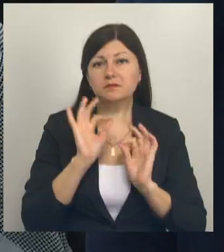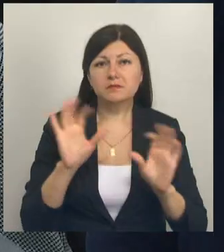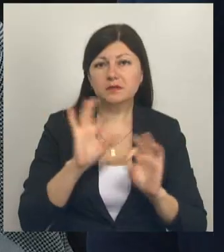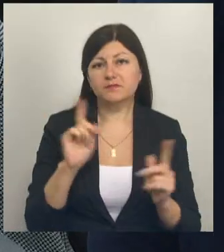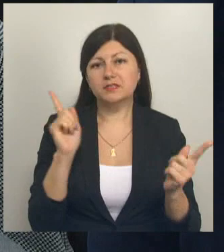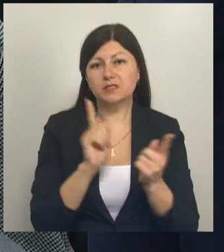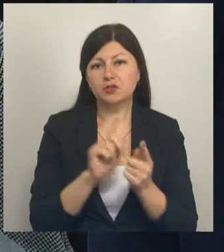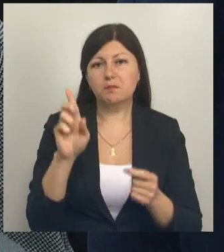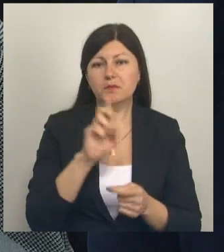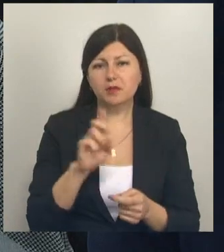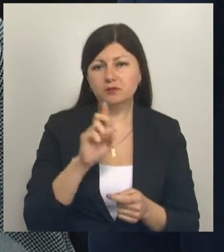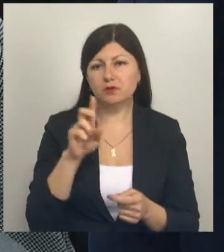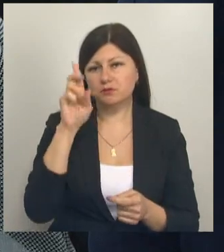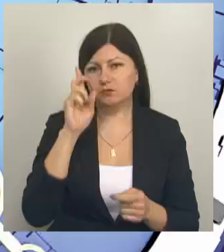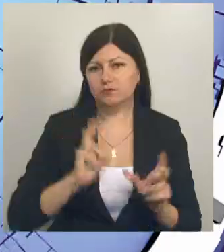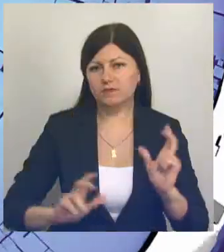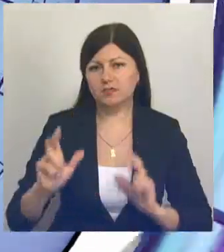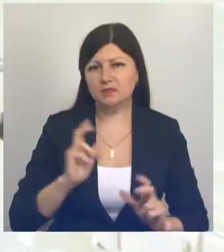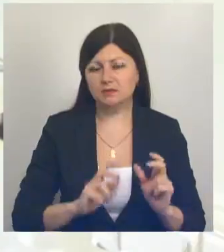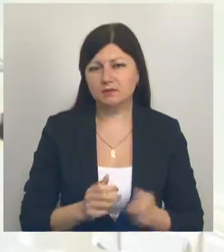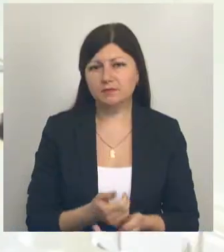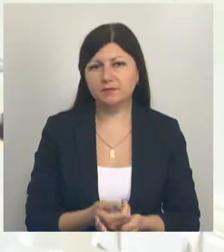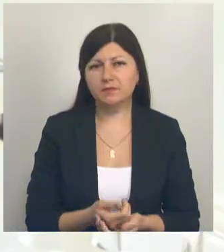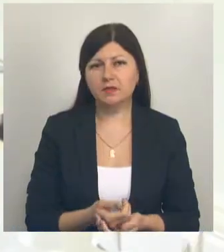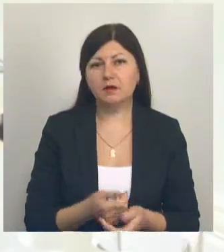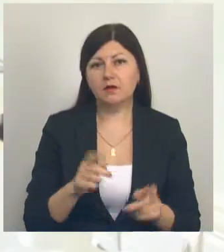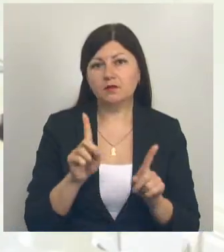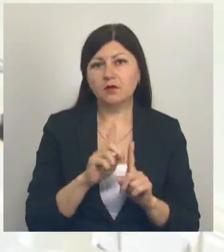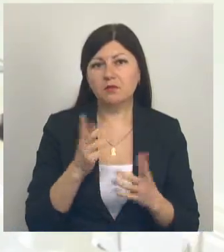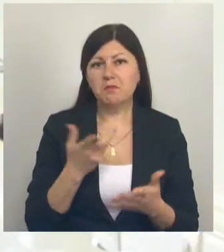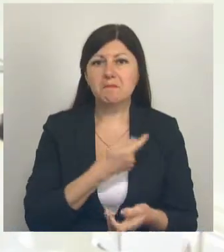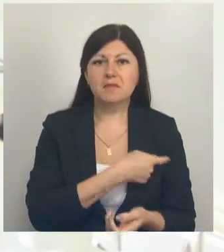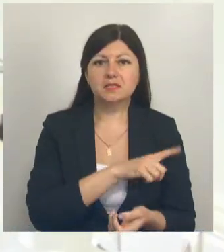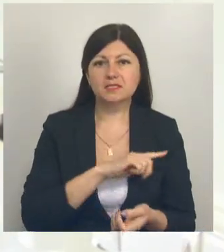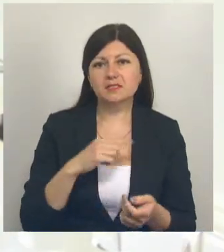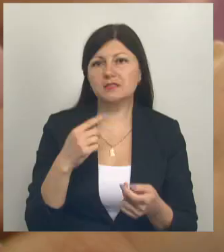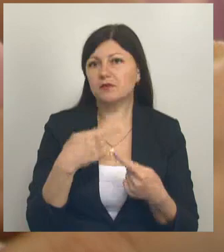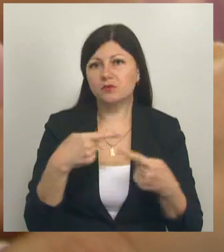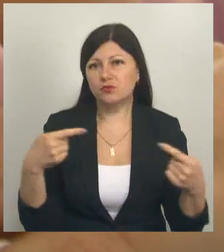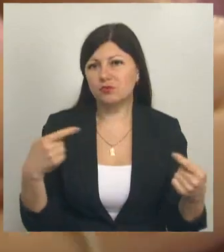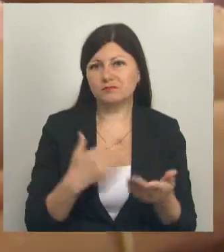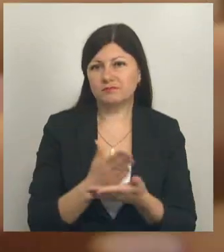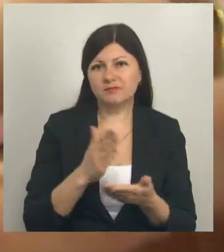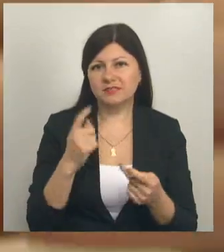встречи в Белгородском госуниверситете. Кроме как в медицине я сегодня большие детей не вижу.